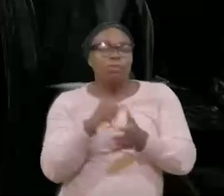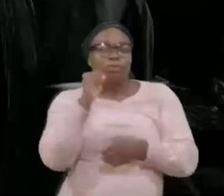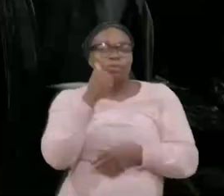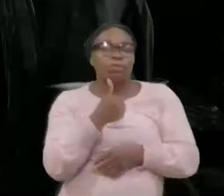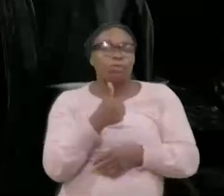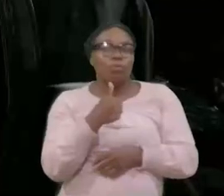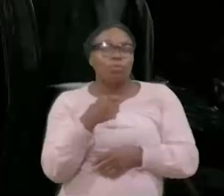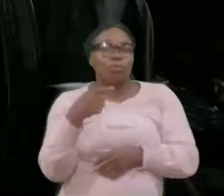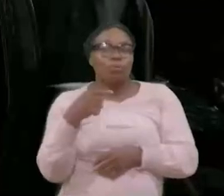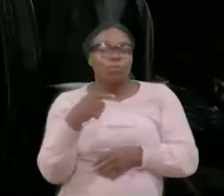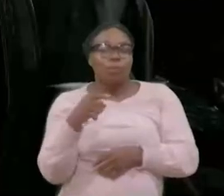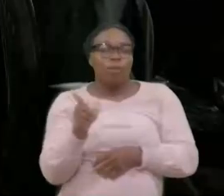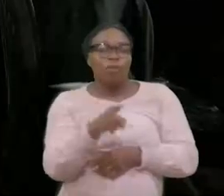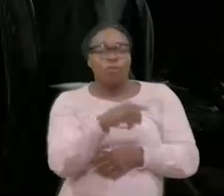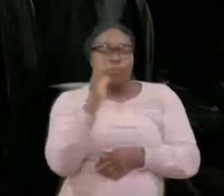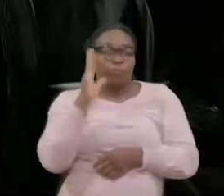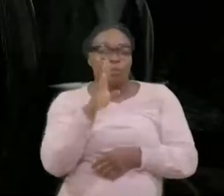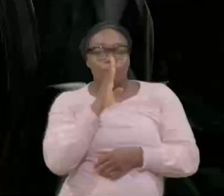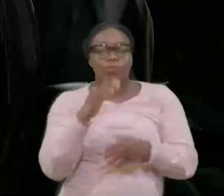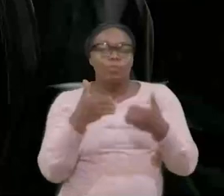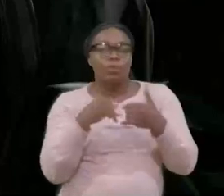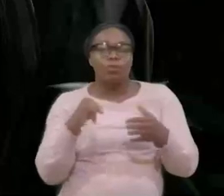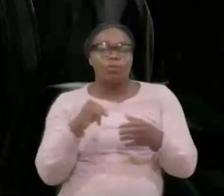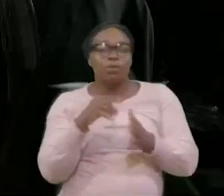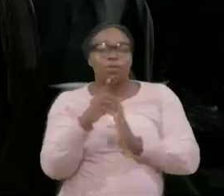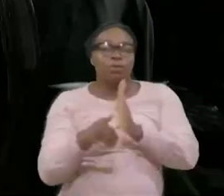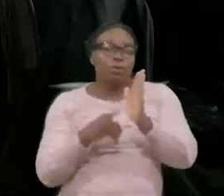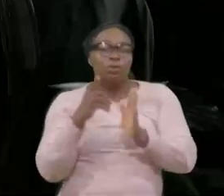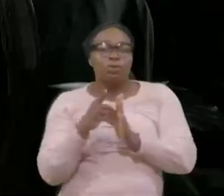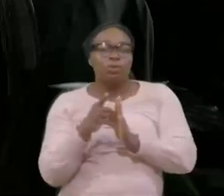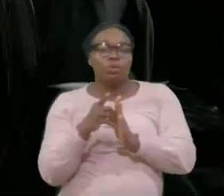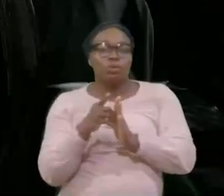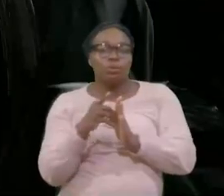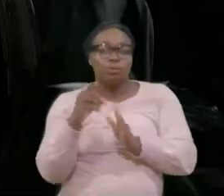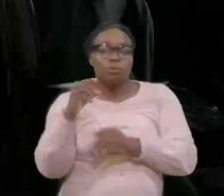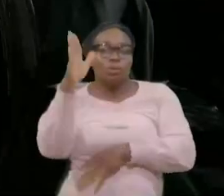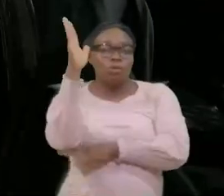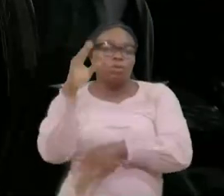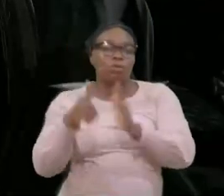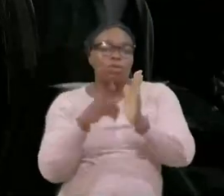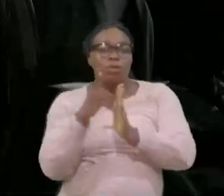Demain, rappelez-vous, nous continuons dans le programme.